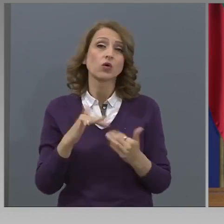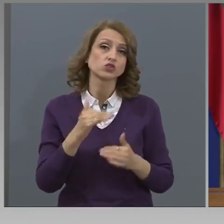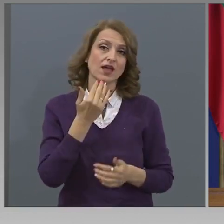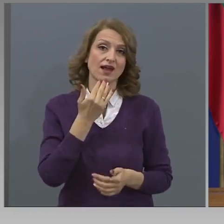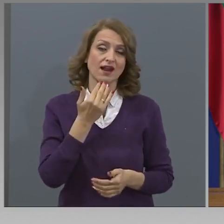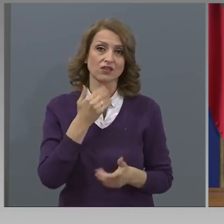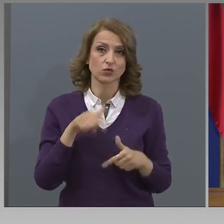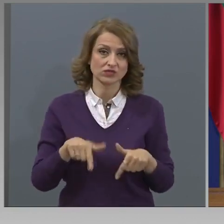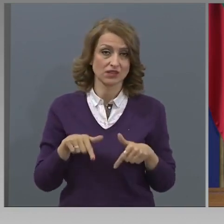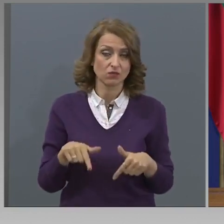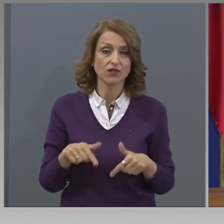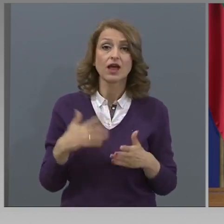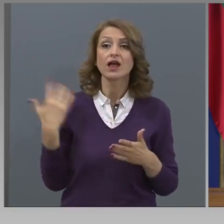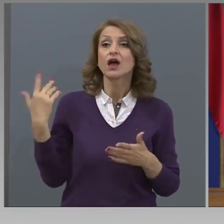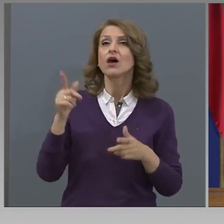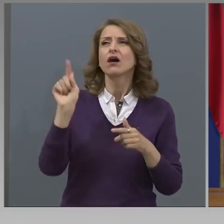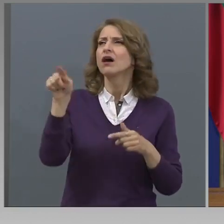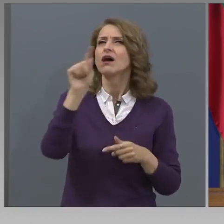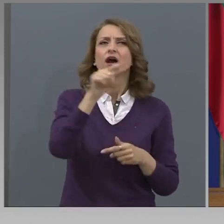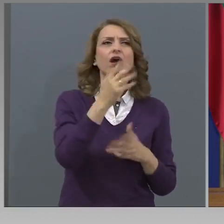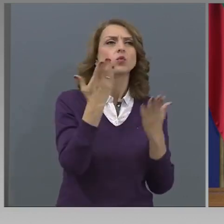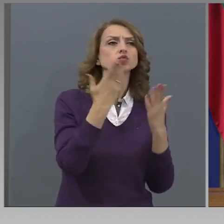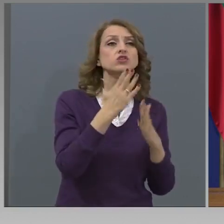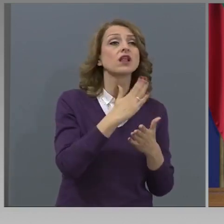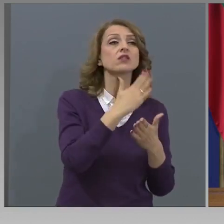за това, до къде са стигнали училищата.